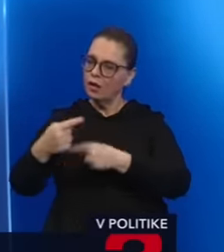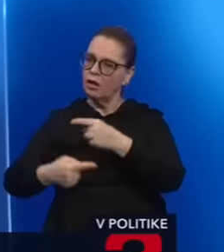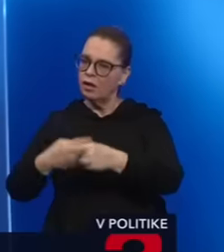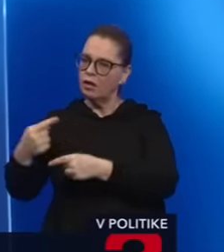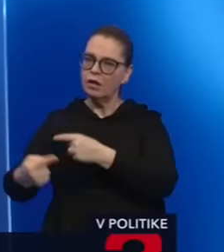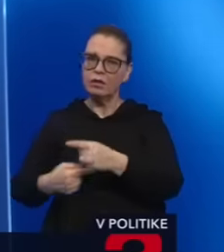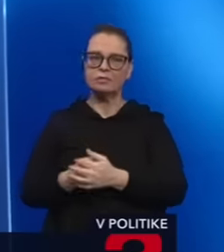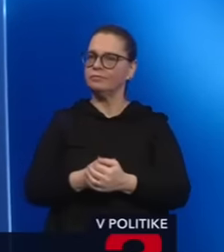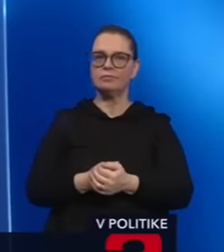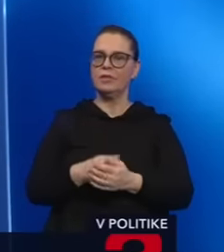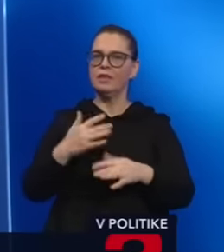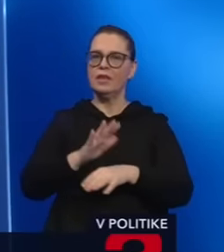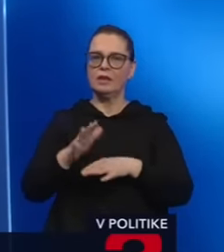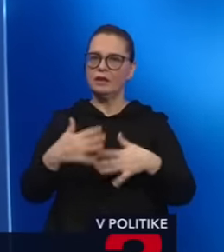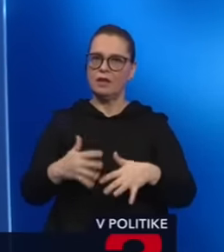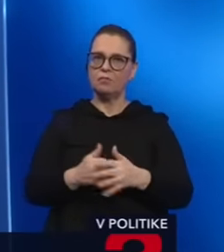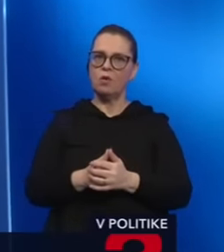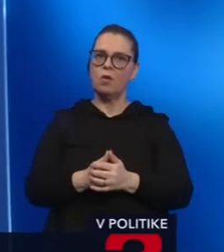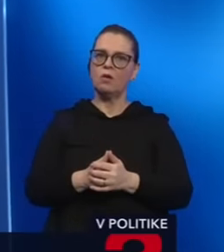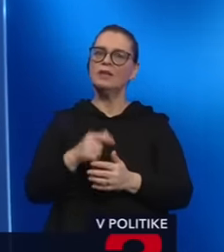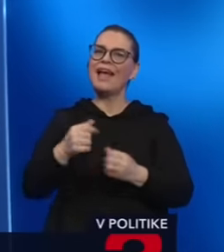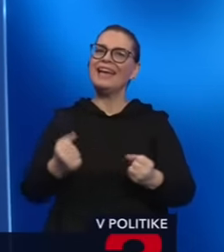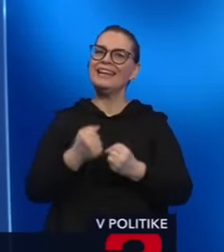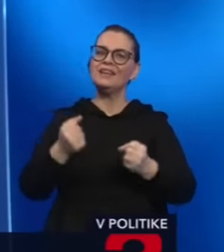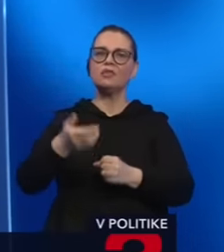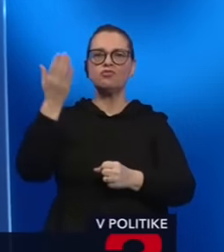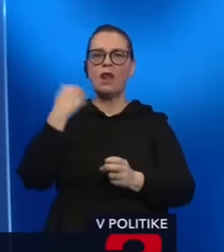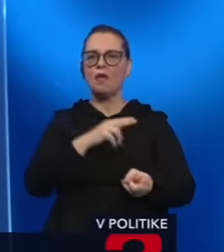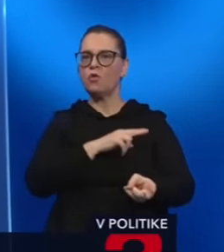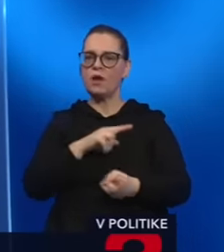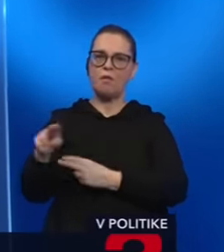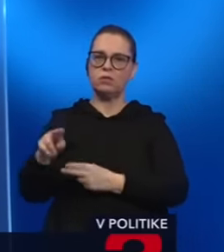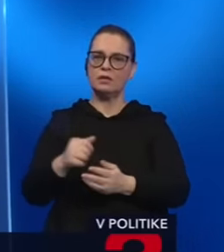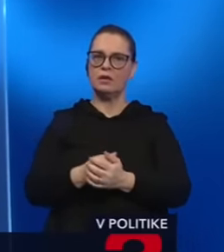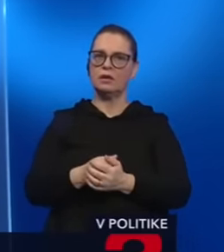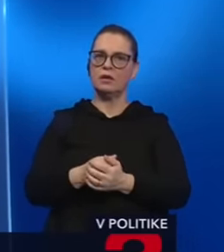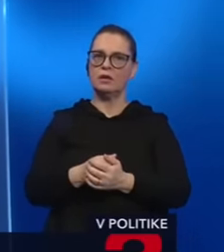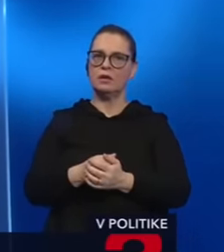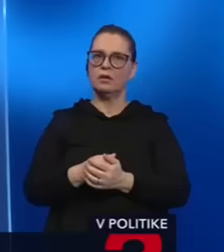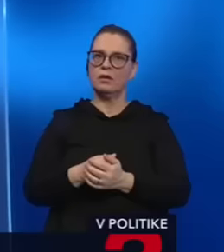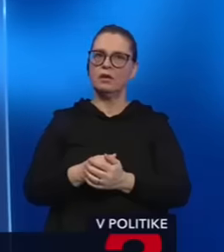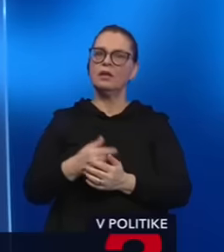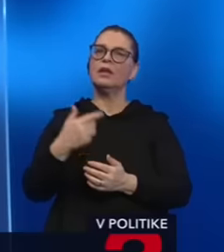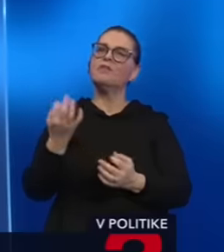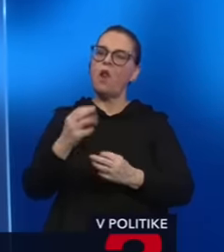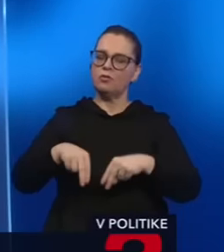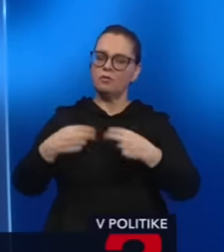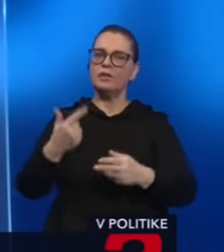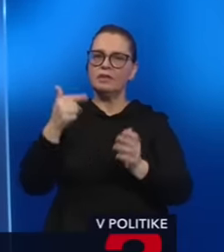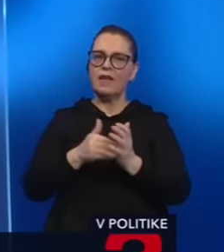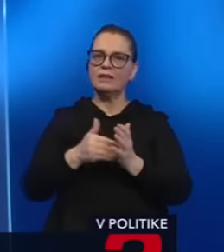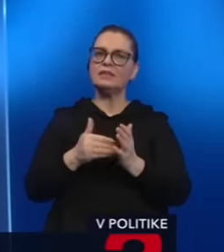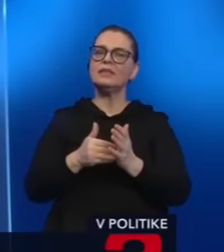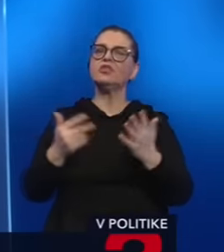Tá intenzita už dávno je naplnená, pretože ak niekto vystúpí 2080 krát a povie